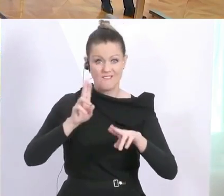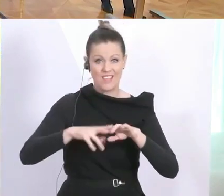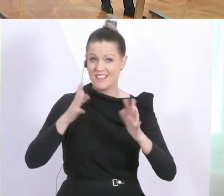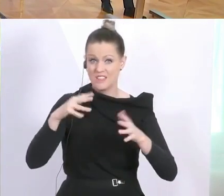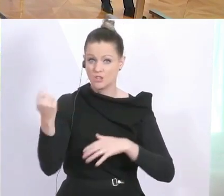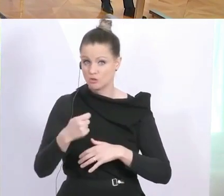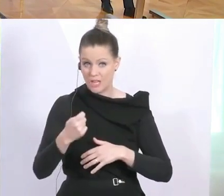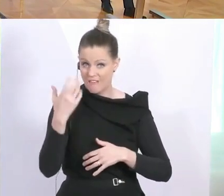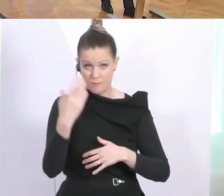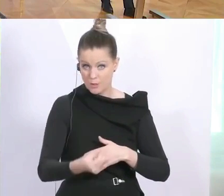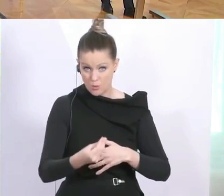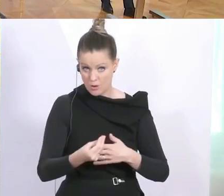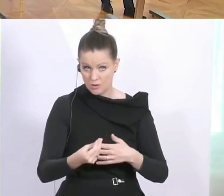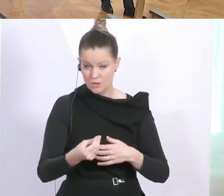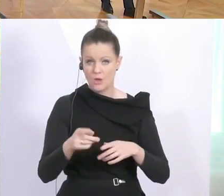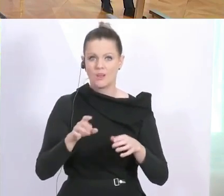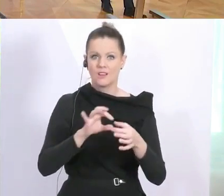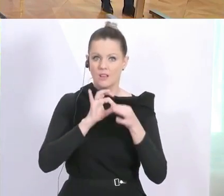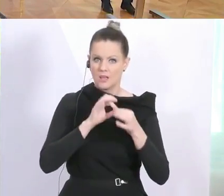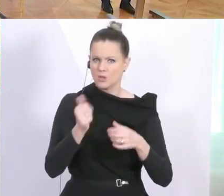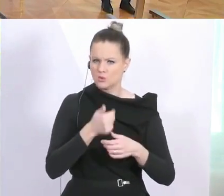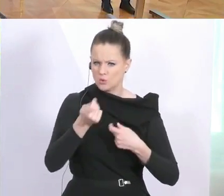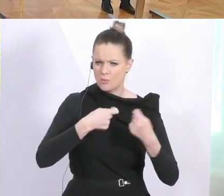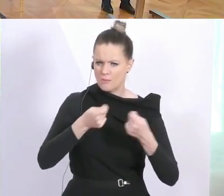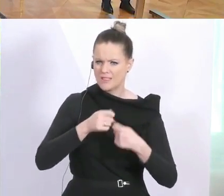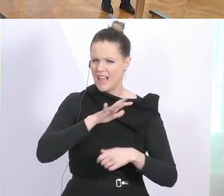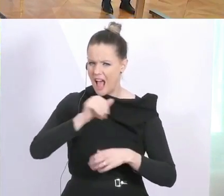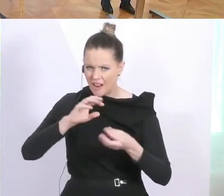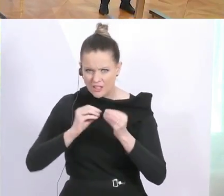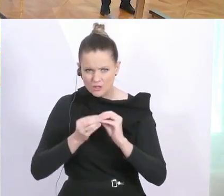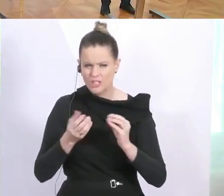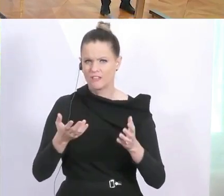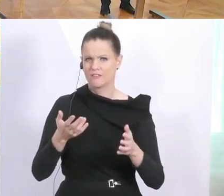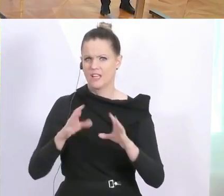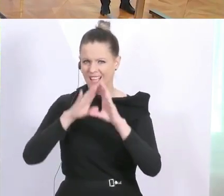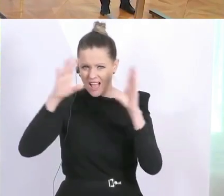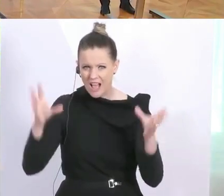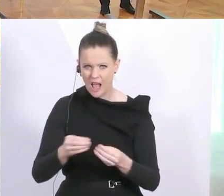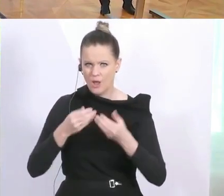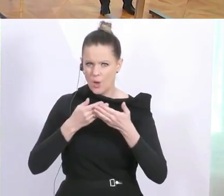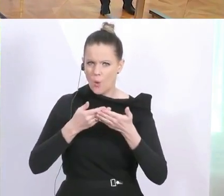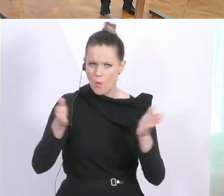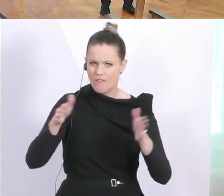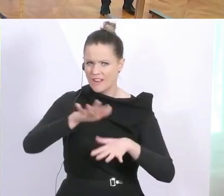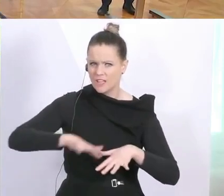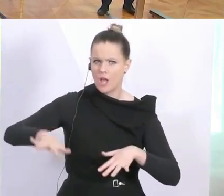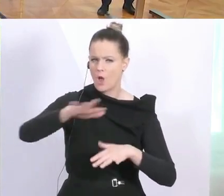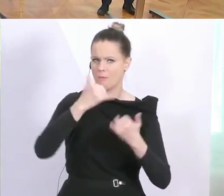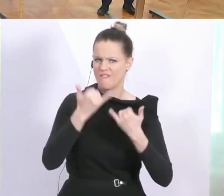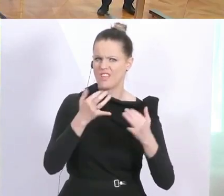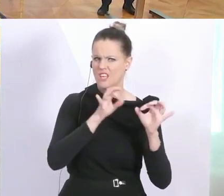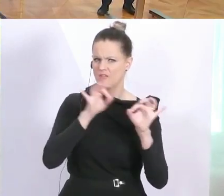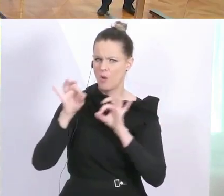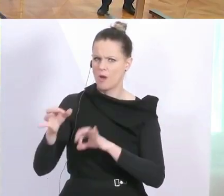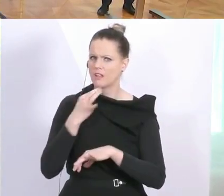wenn man sie nicht trägt? Und soll es jetzt auf Supermärkte beschränkt bleiben, auf alle Geschäfte, auf den gesamten öffentlichen Raum? Wie ist da die Verordnung